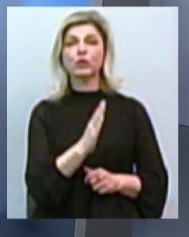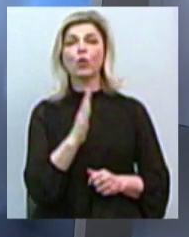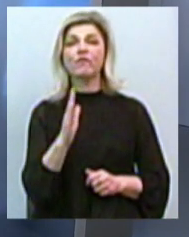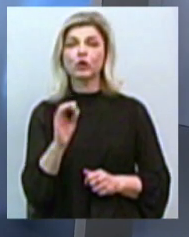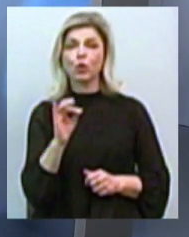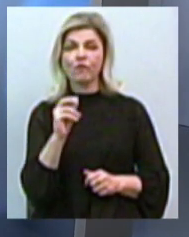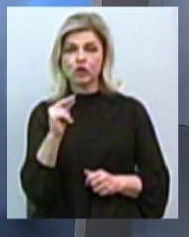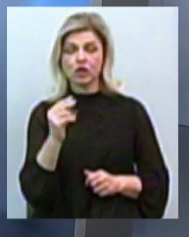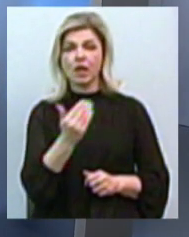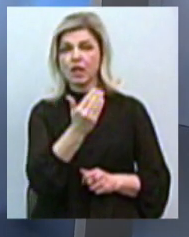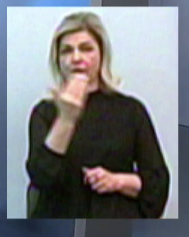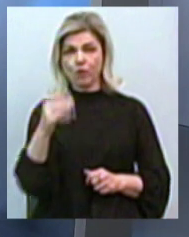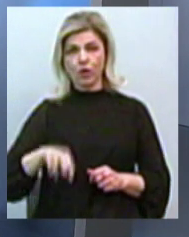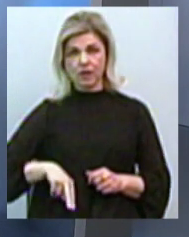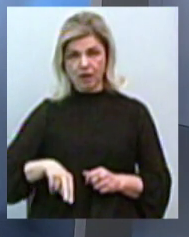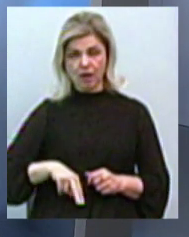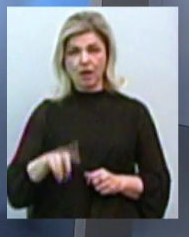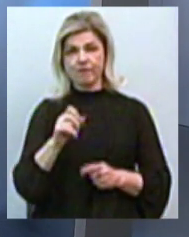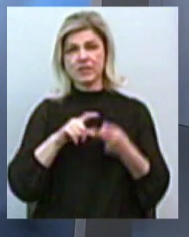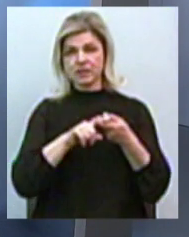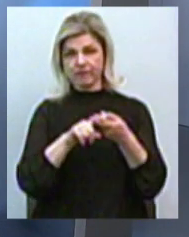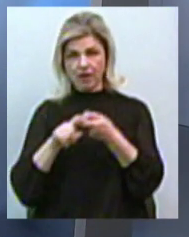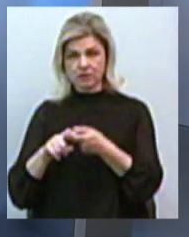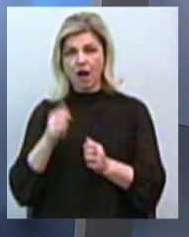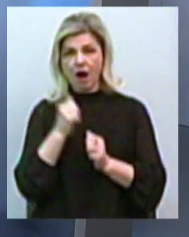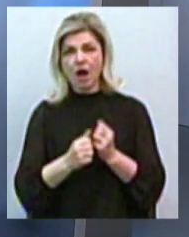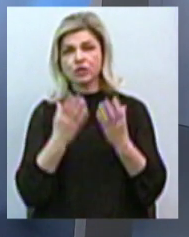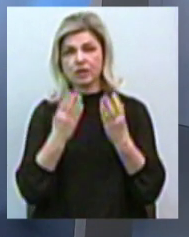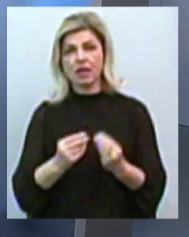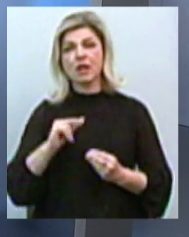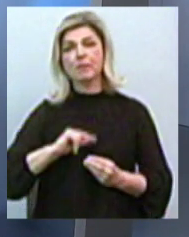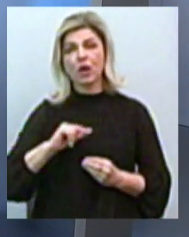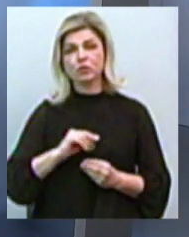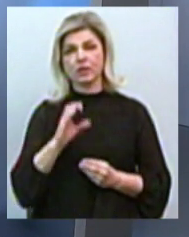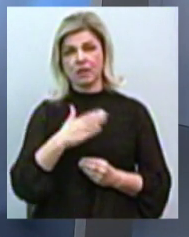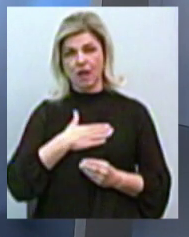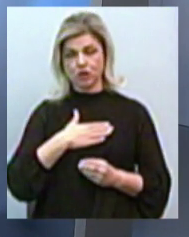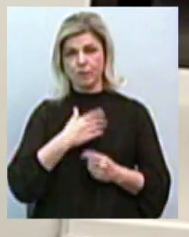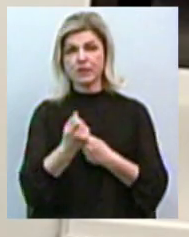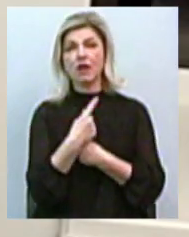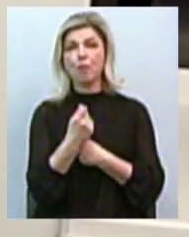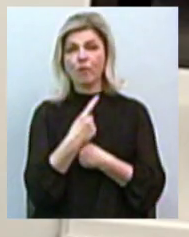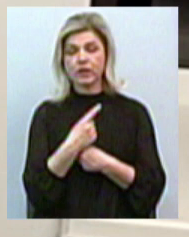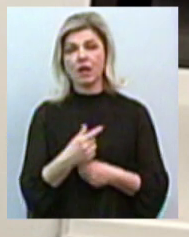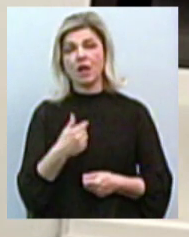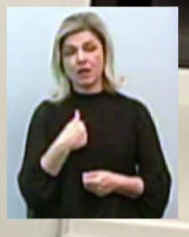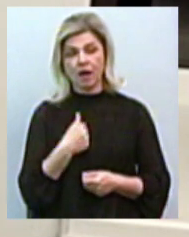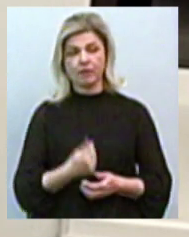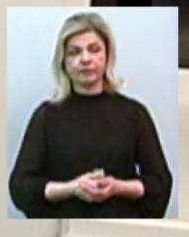наші директора, по всім направленням, ми кожного дня працюємо з нашими замовниками. Я, ви знаєте,